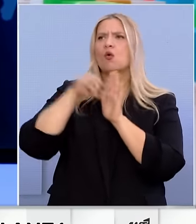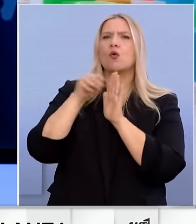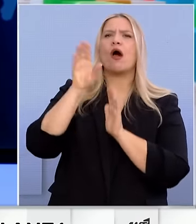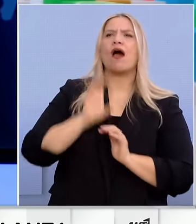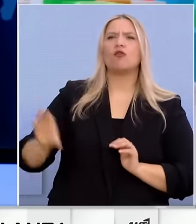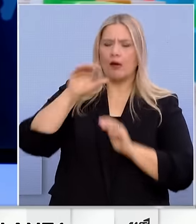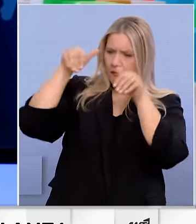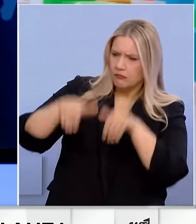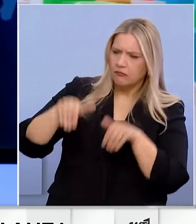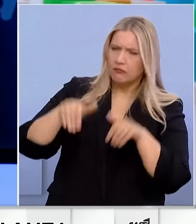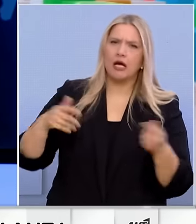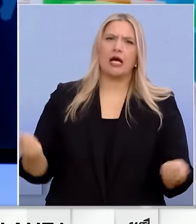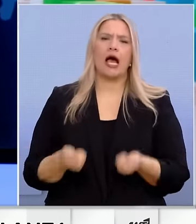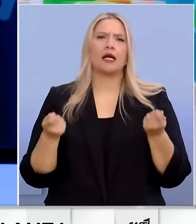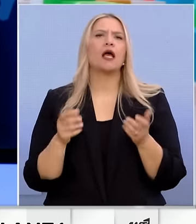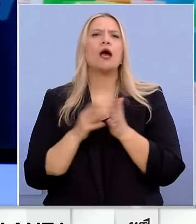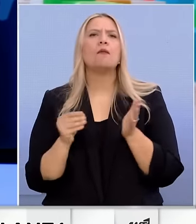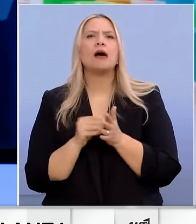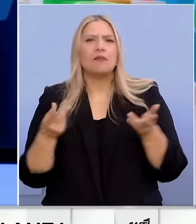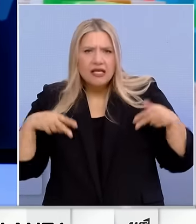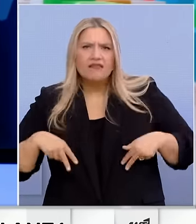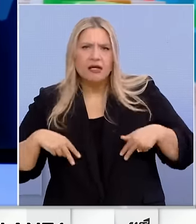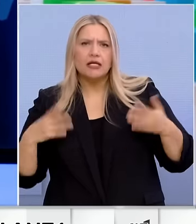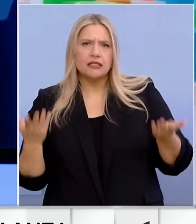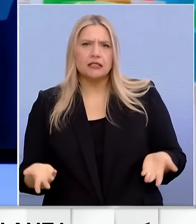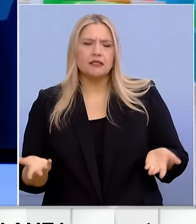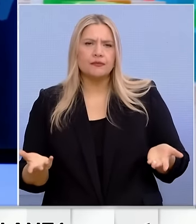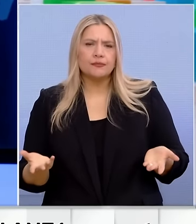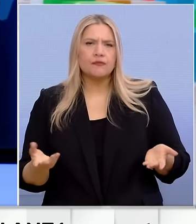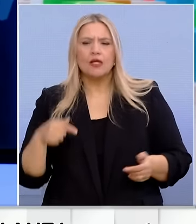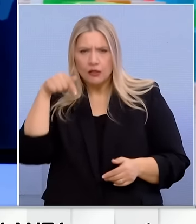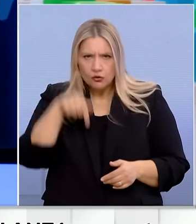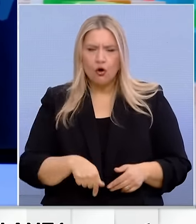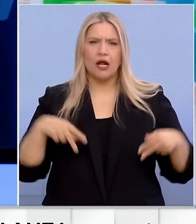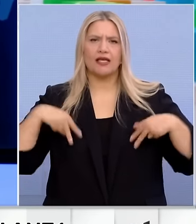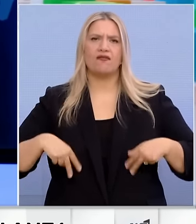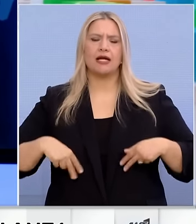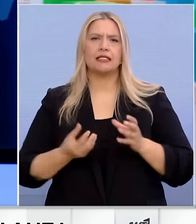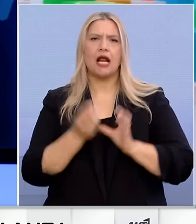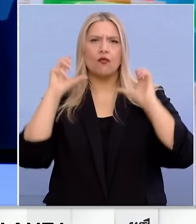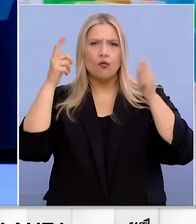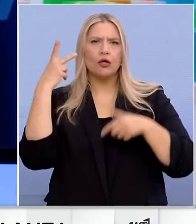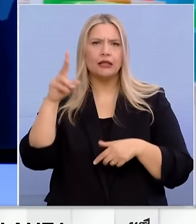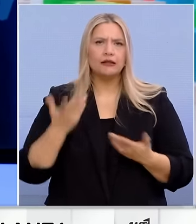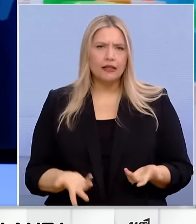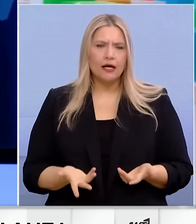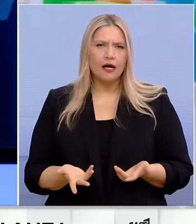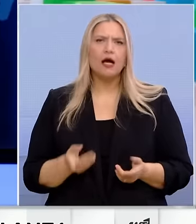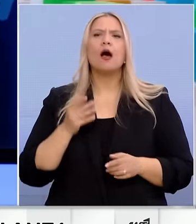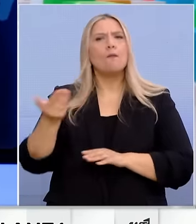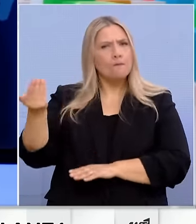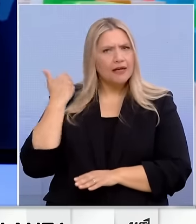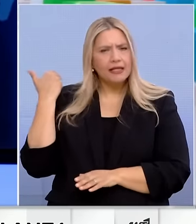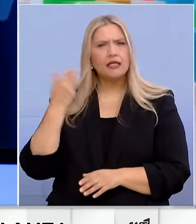σε όλους τους τομείς. Για παράδειγμα οι κυβερνήσεις, η κυβέρνηση σήμερα της Νέας Δημοκρατίας αυτοί που κυβέρνησαν